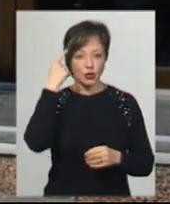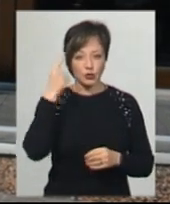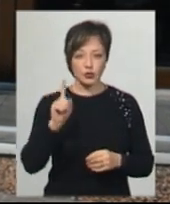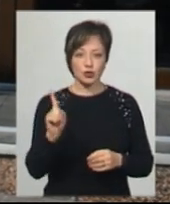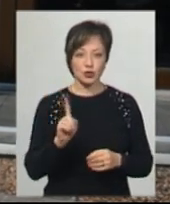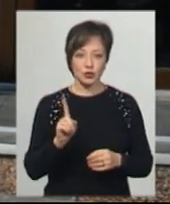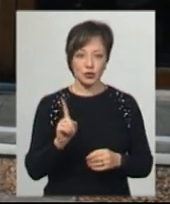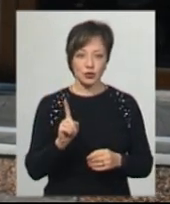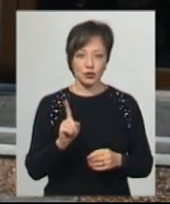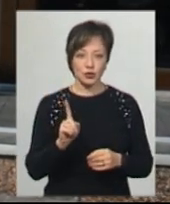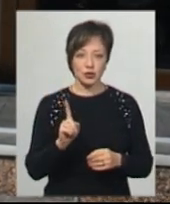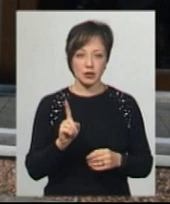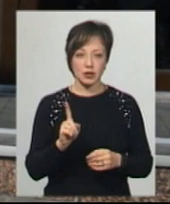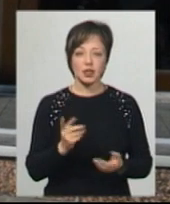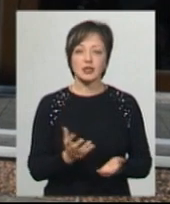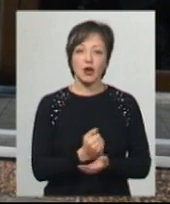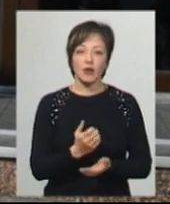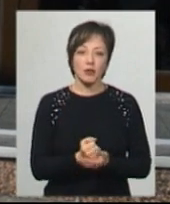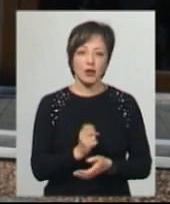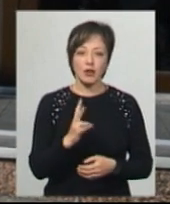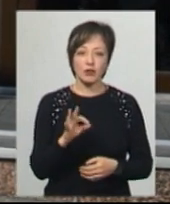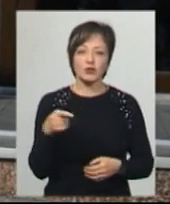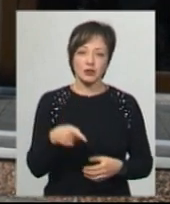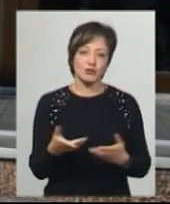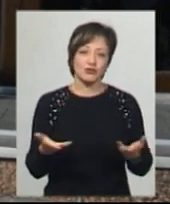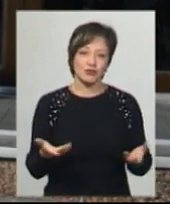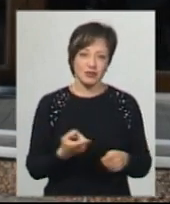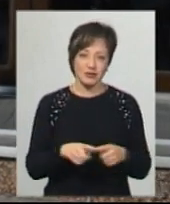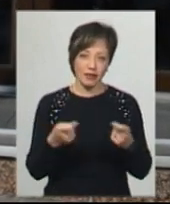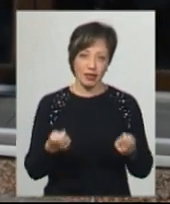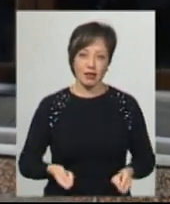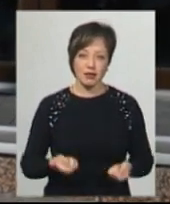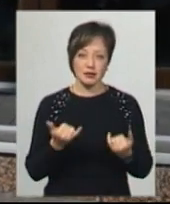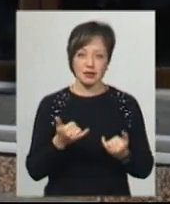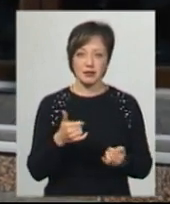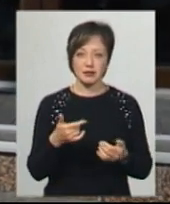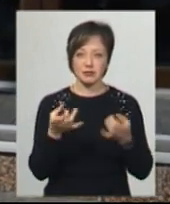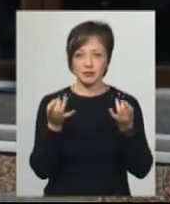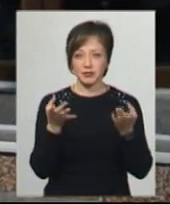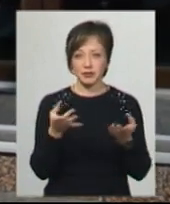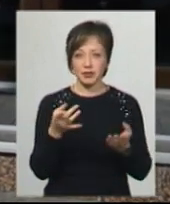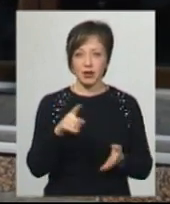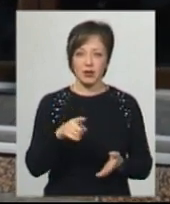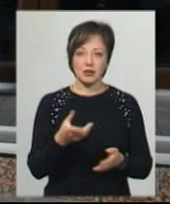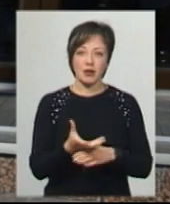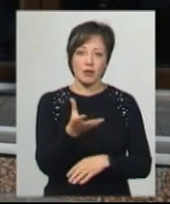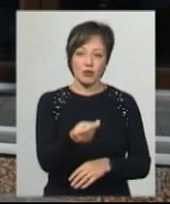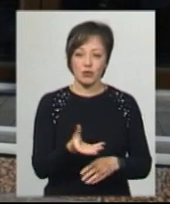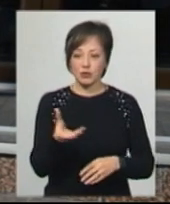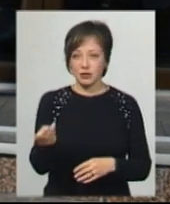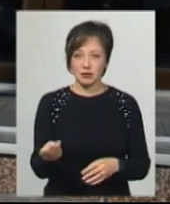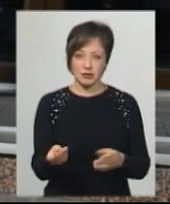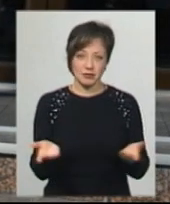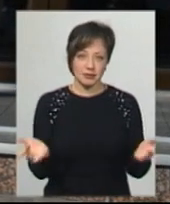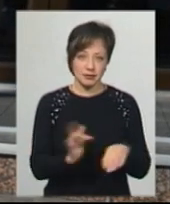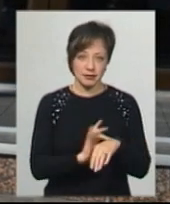як кажуть, заробила, але що це тисяча? Зараз підеш у комунальні заплотиш, а